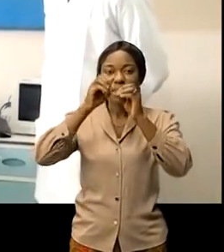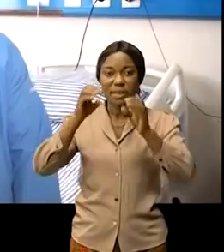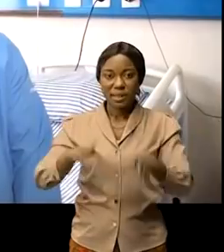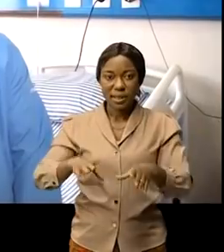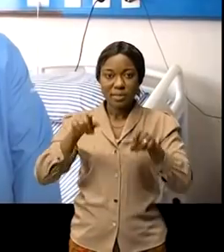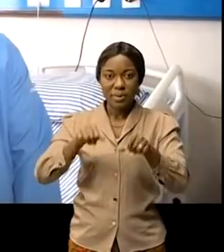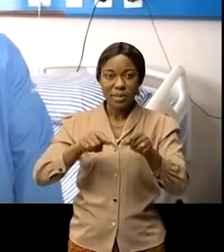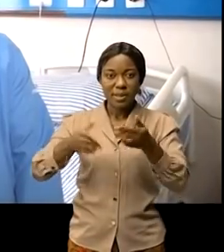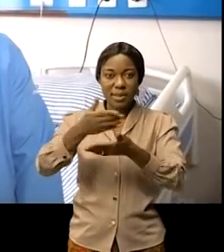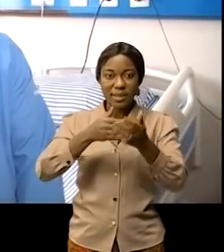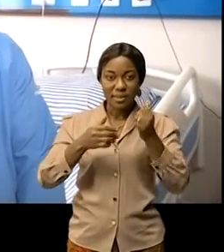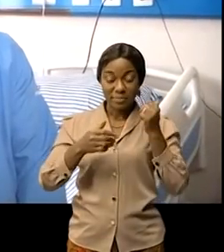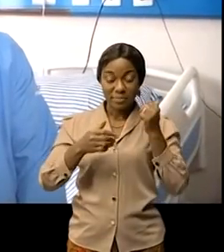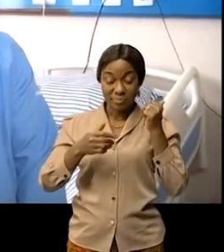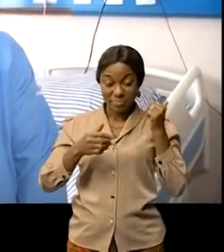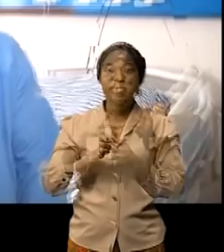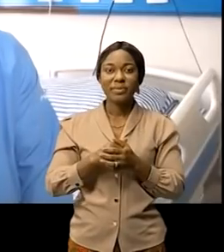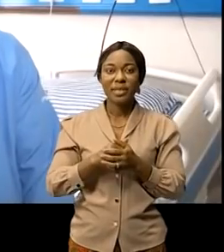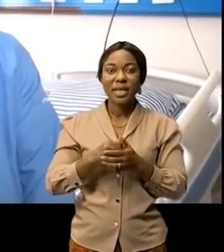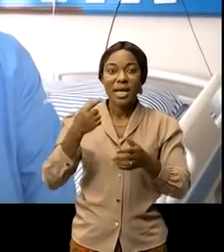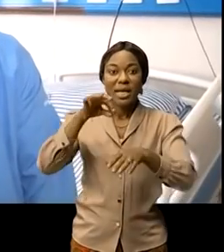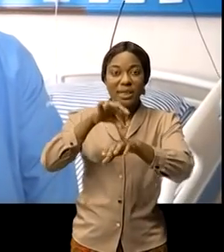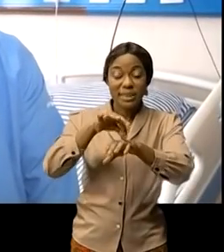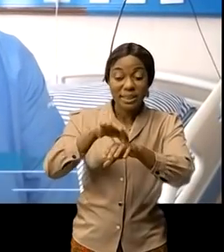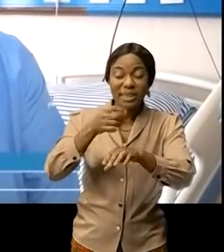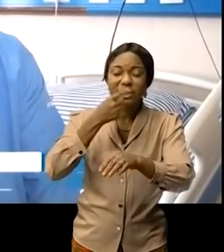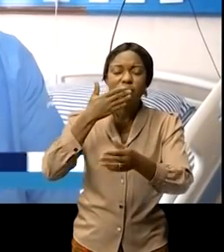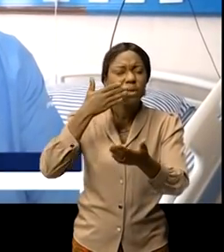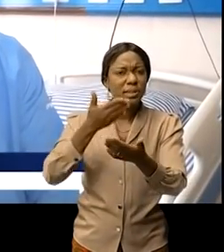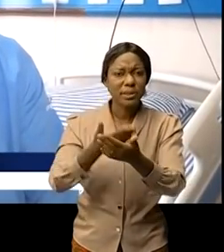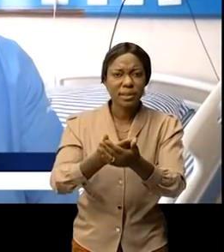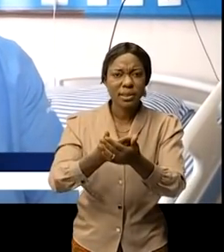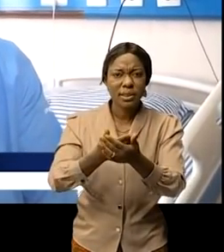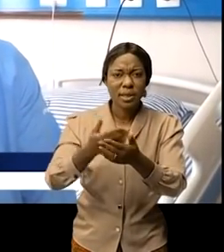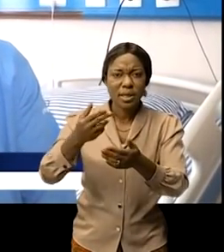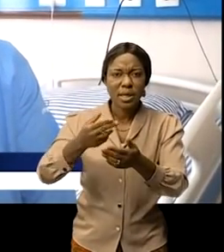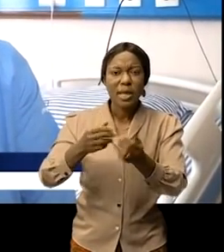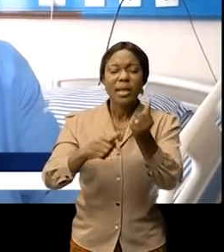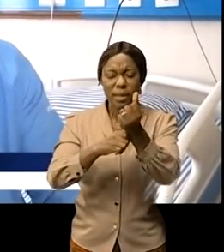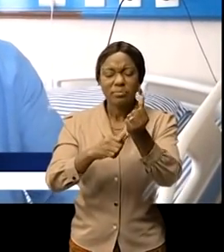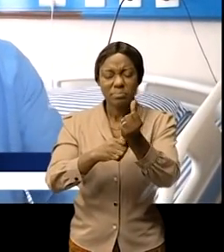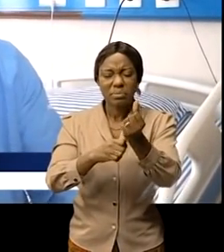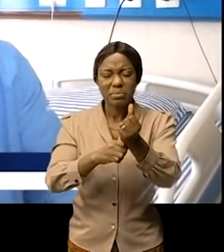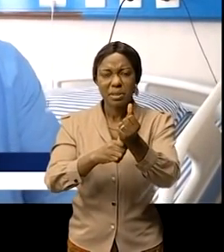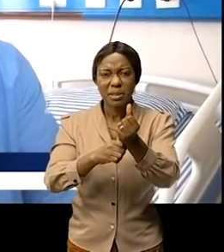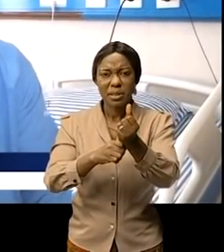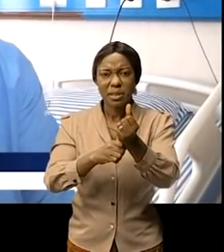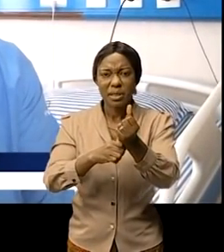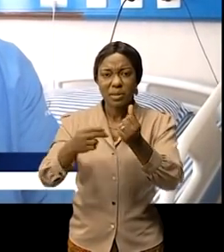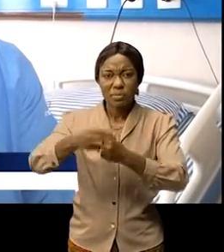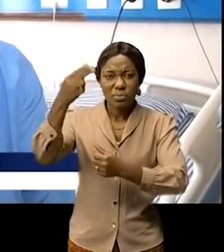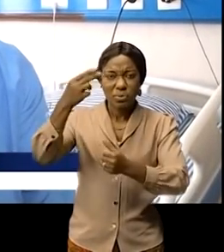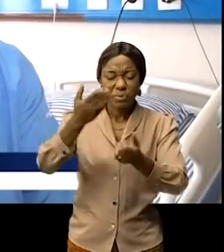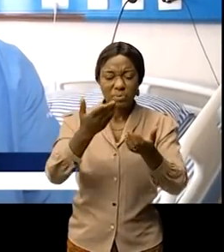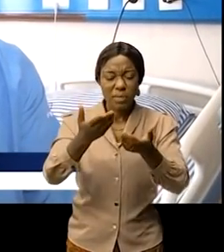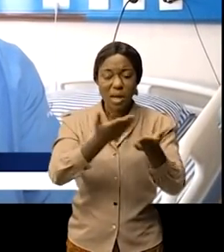je voudrais ces occasions pour remercier les plus hautes autorités de ce pays qui m'ont conduit ici